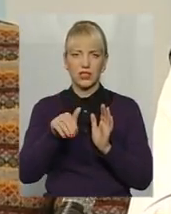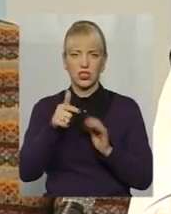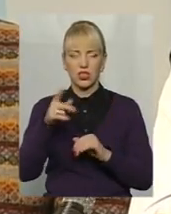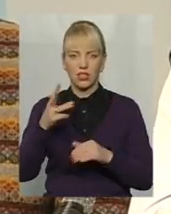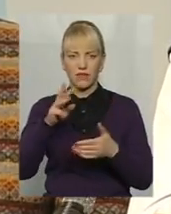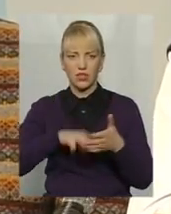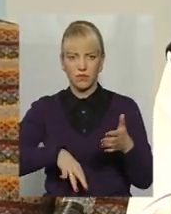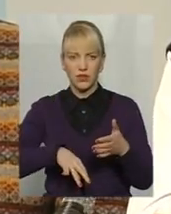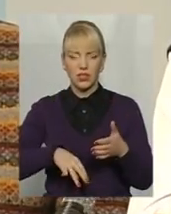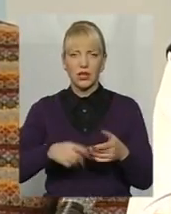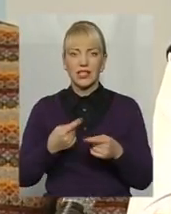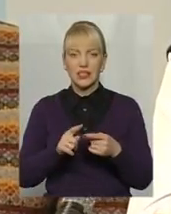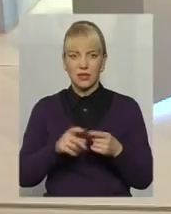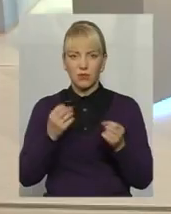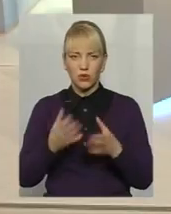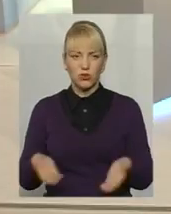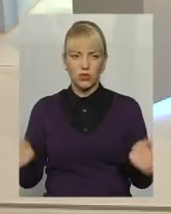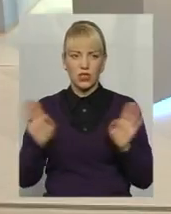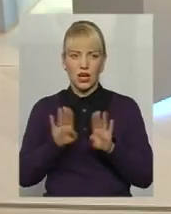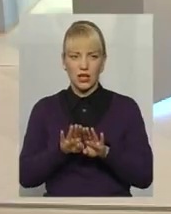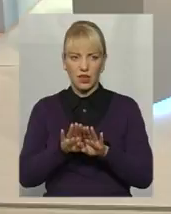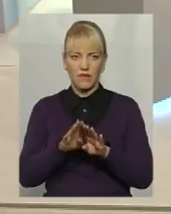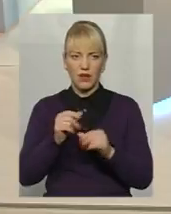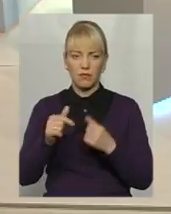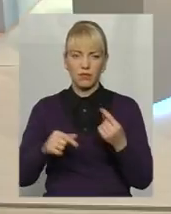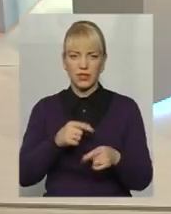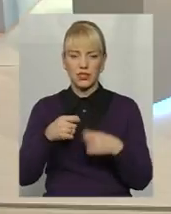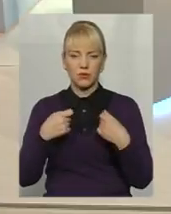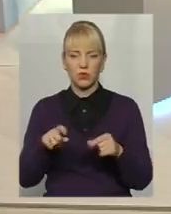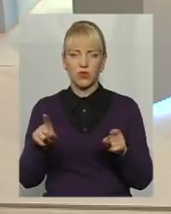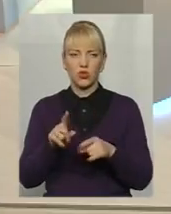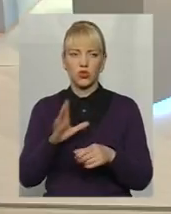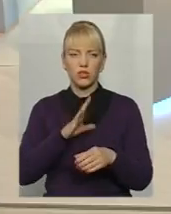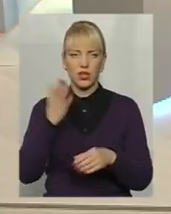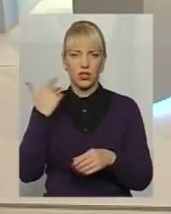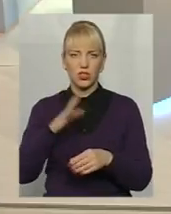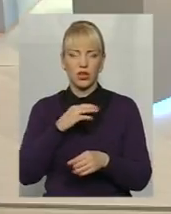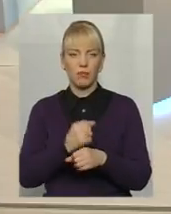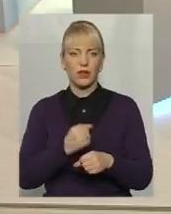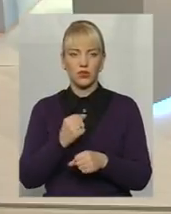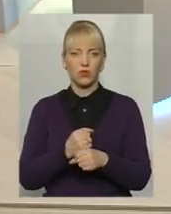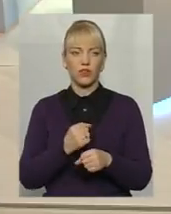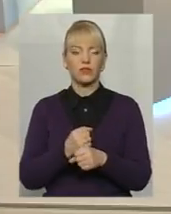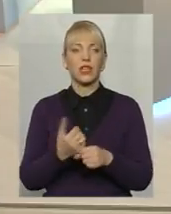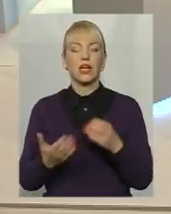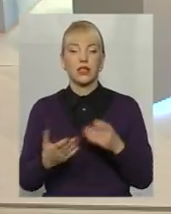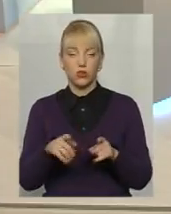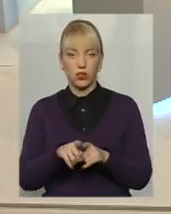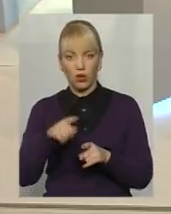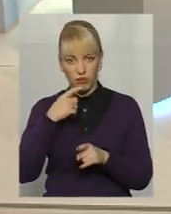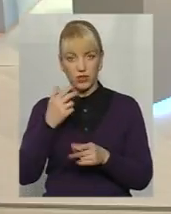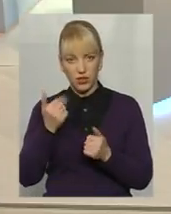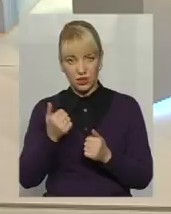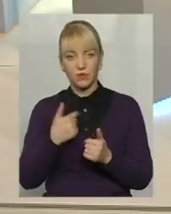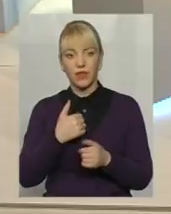я хочу сказати, що... Це просто закривай бізнес, продавай все, що там напрацював, ну, якщо так, більш глобально може...